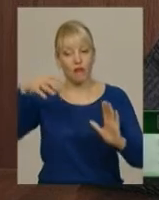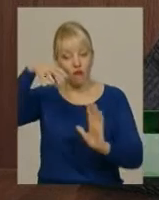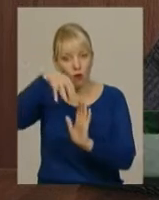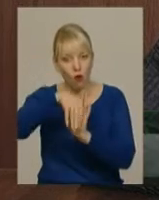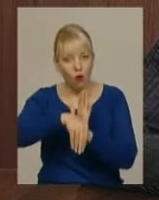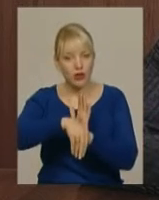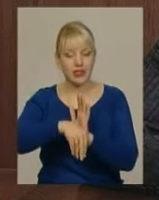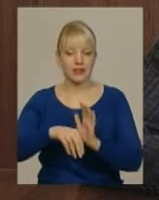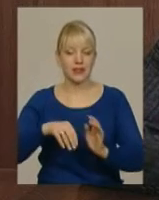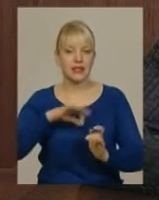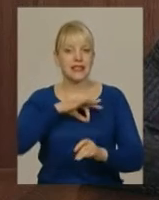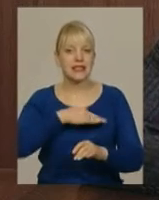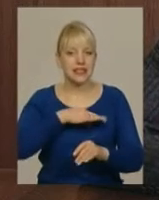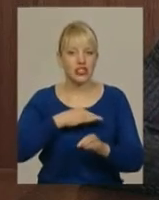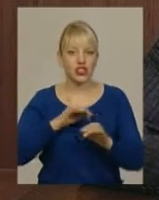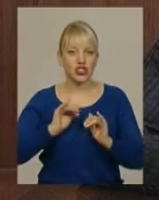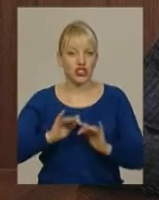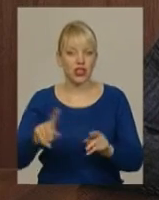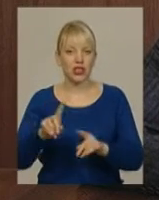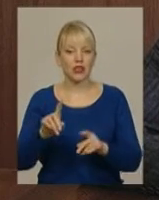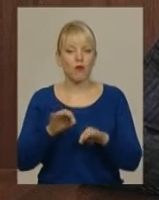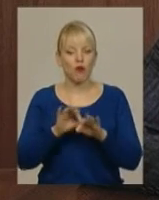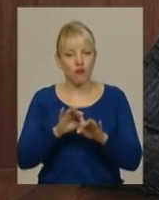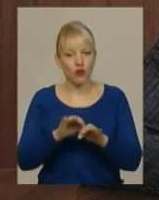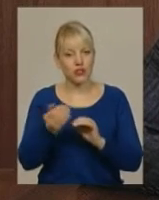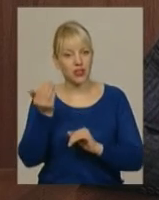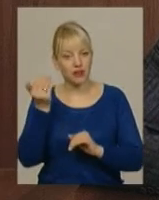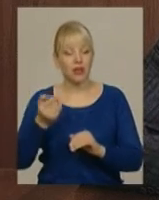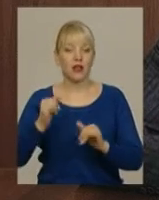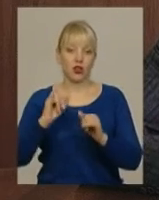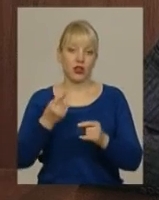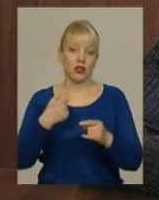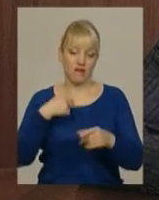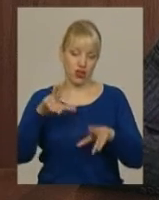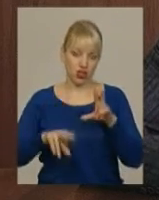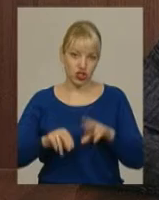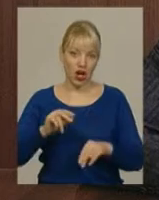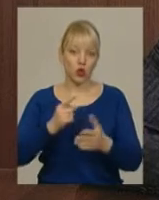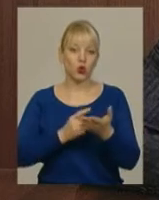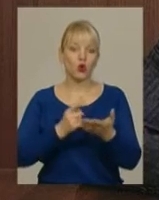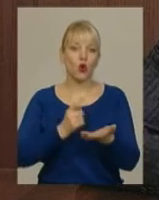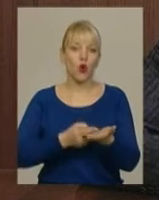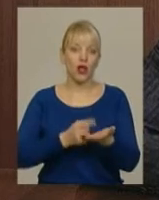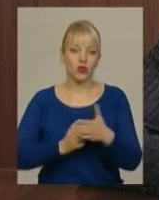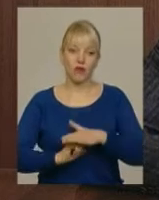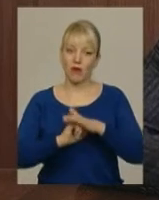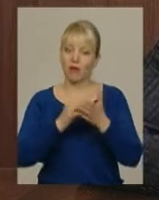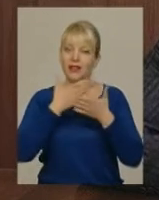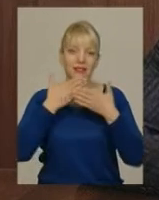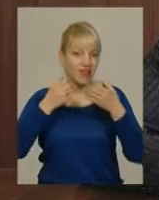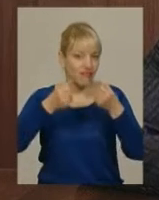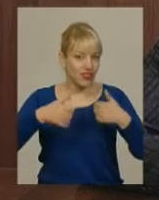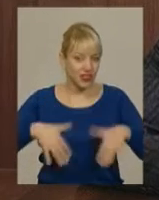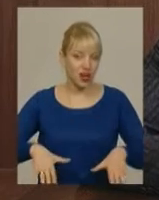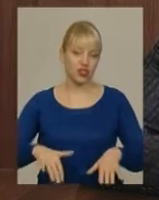і ті слідчі дії, які проводяться, які були на той час. Я вважаю, що доказова база не втрачена і